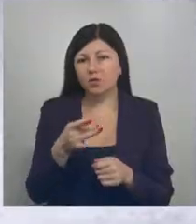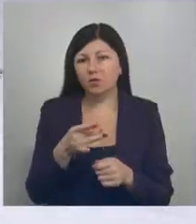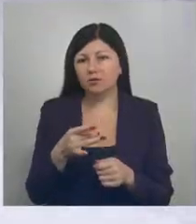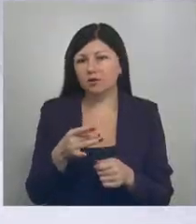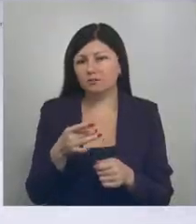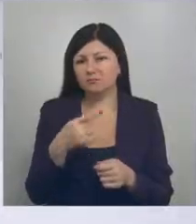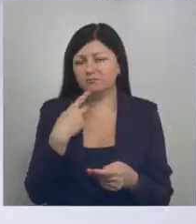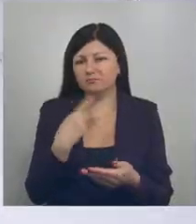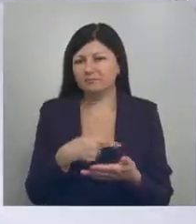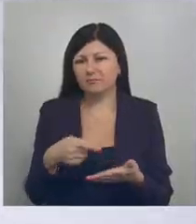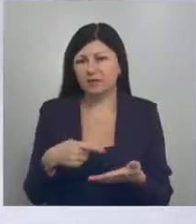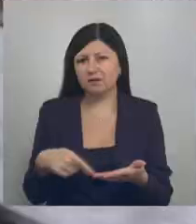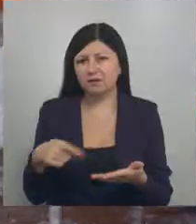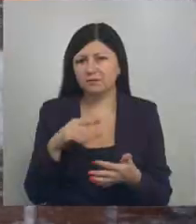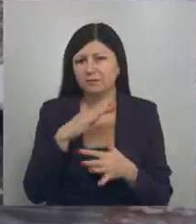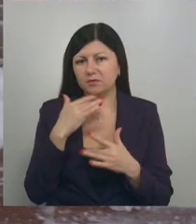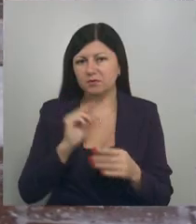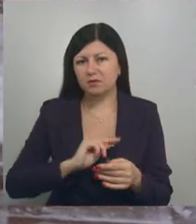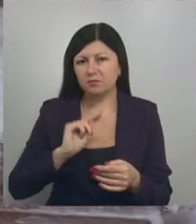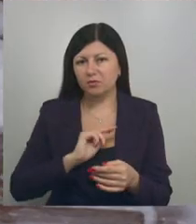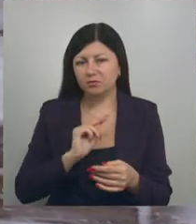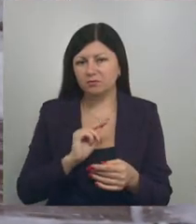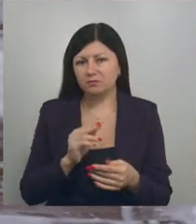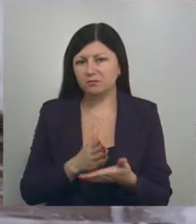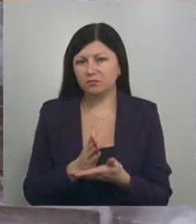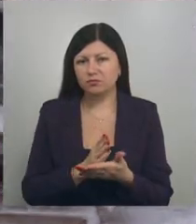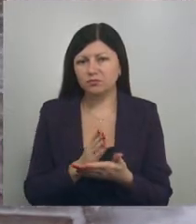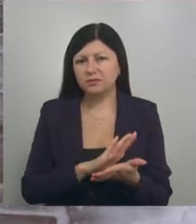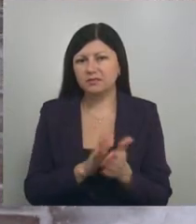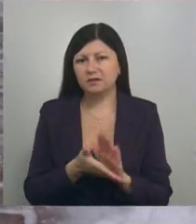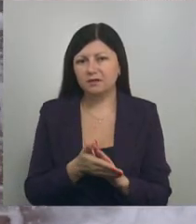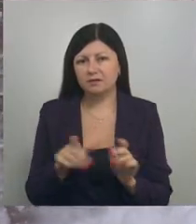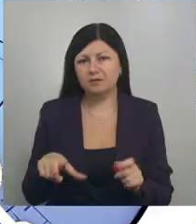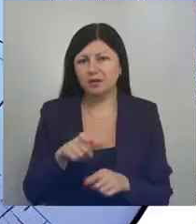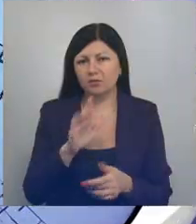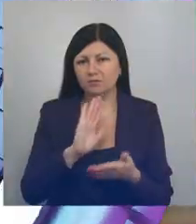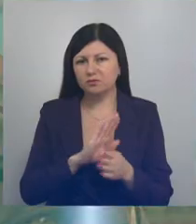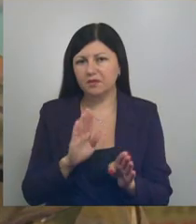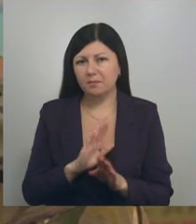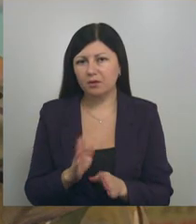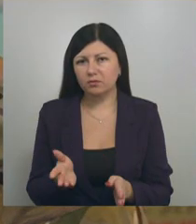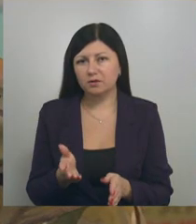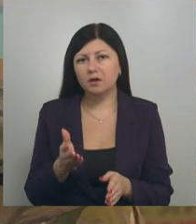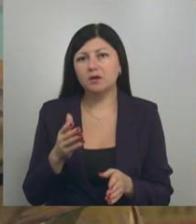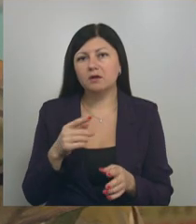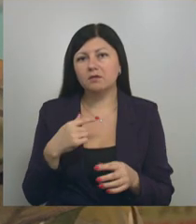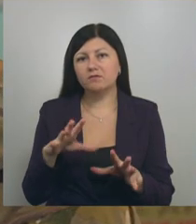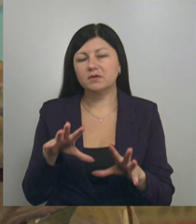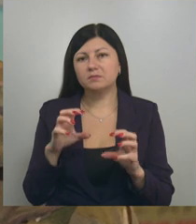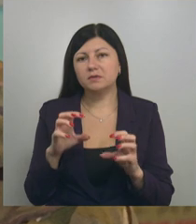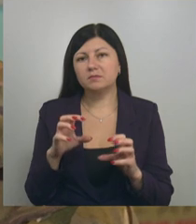коммунальных служб. На оперативном совещании обсудили состояние дорог в условиях непогоды. У нас принимает